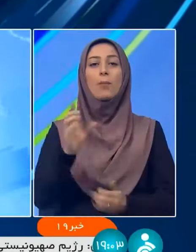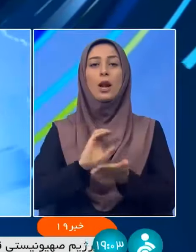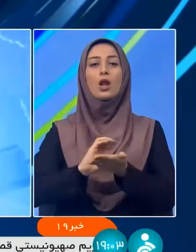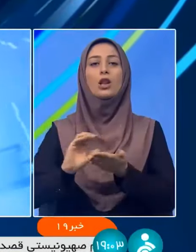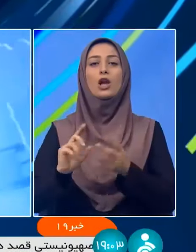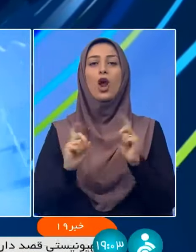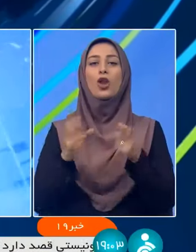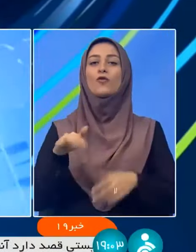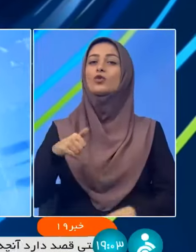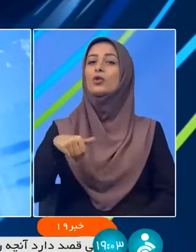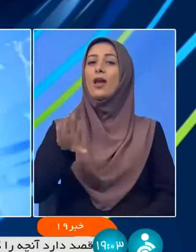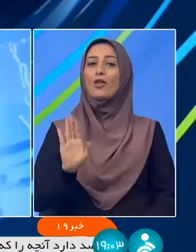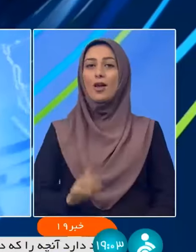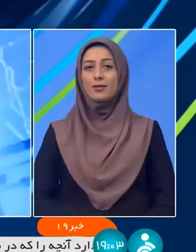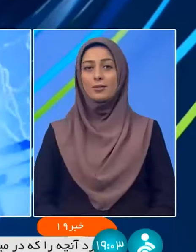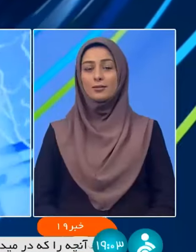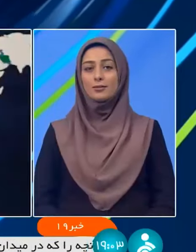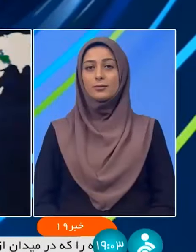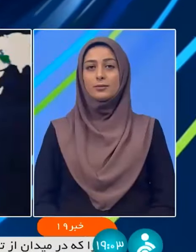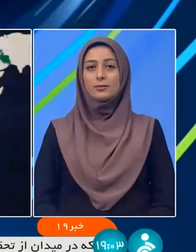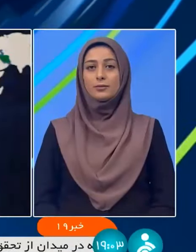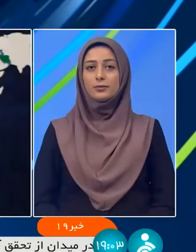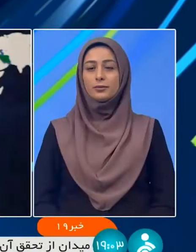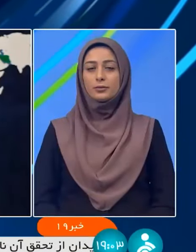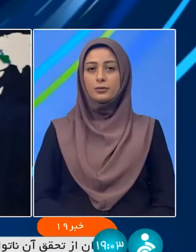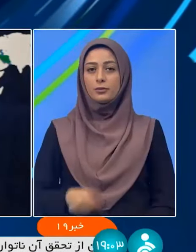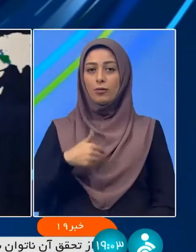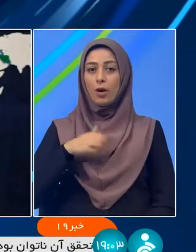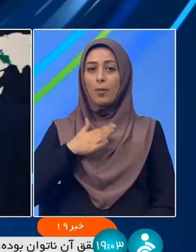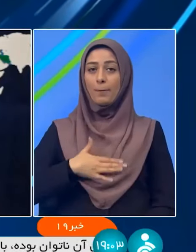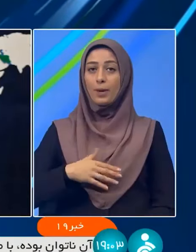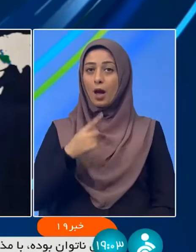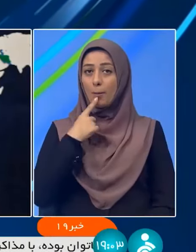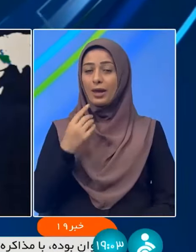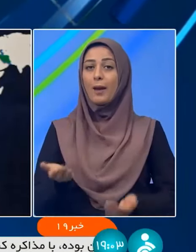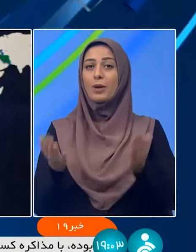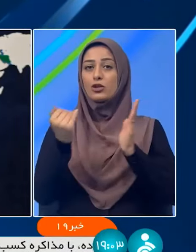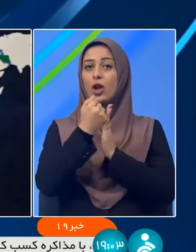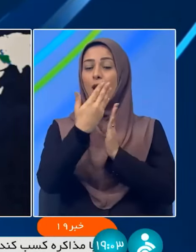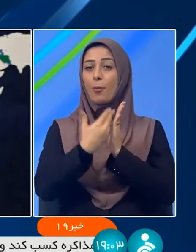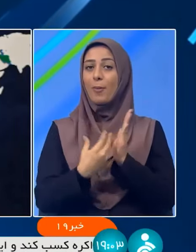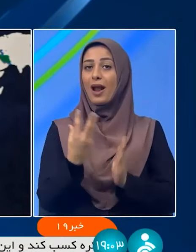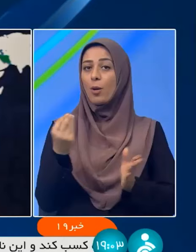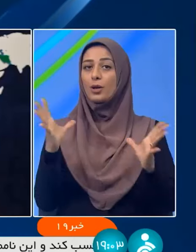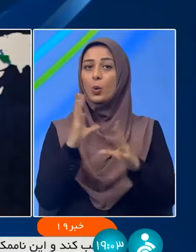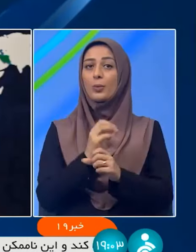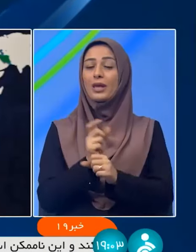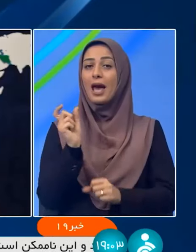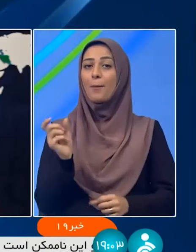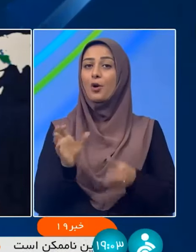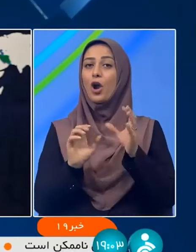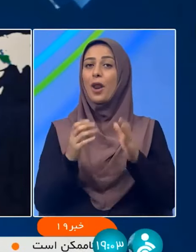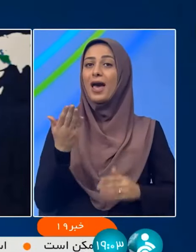وجود ندارد این رو ارز بکنم که انشالله با برنامه رزی خوبی که همکاران انجام میدن شاهد این موضوع